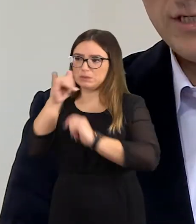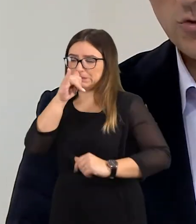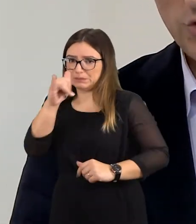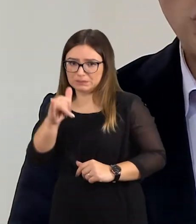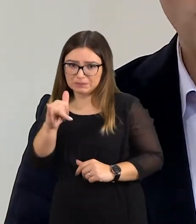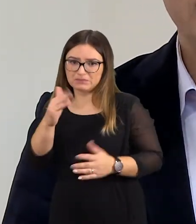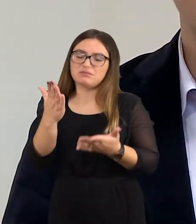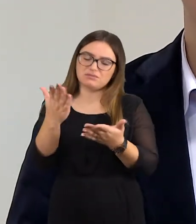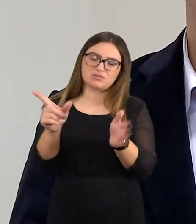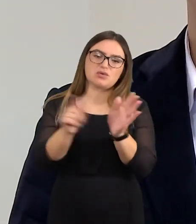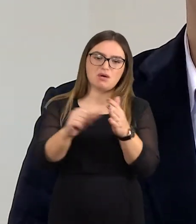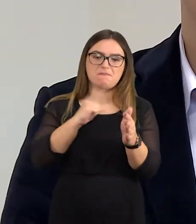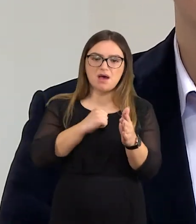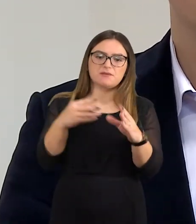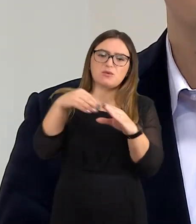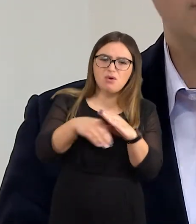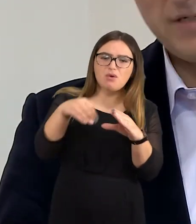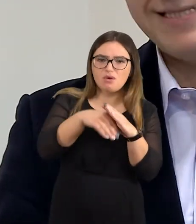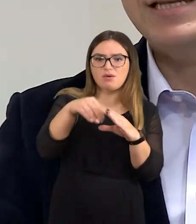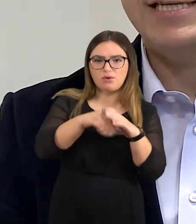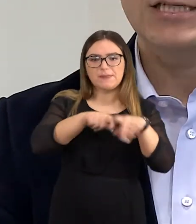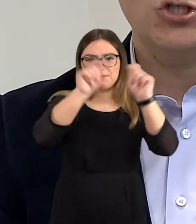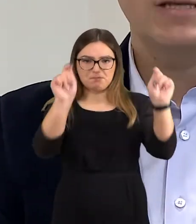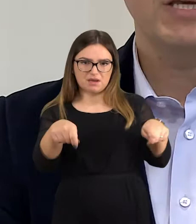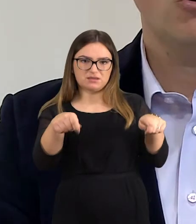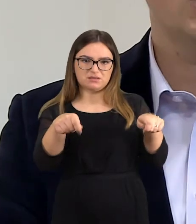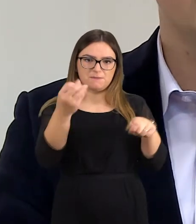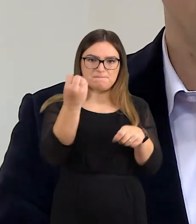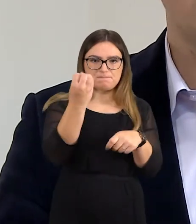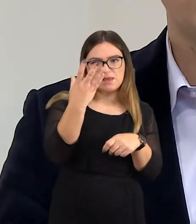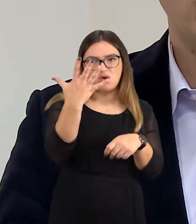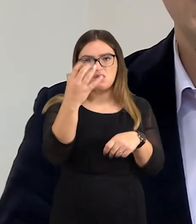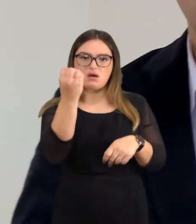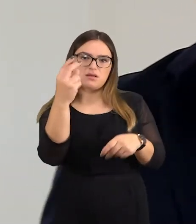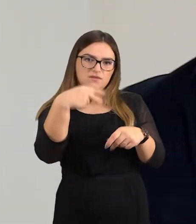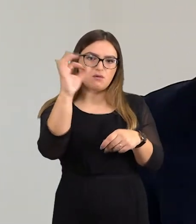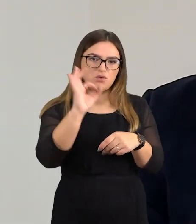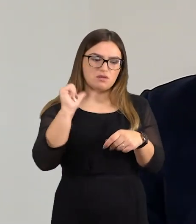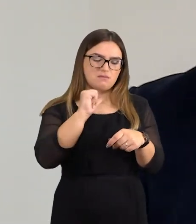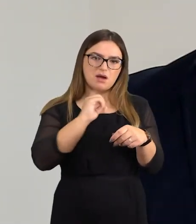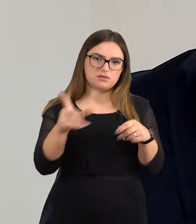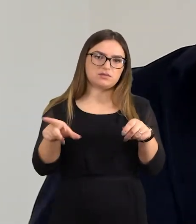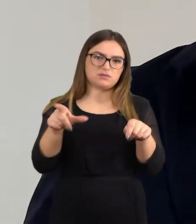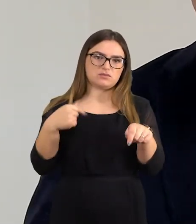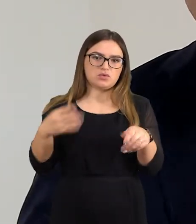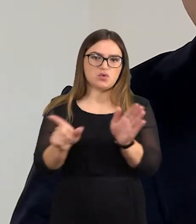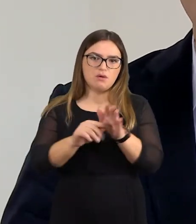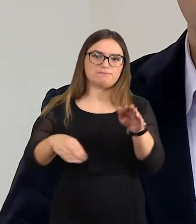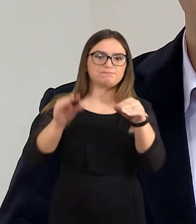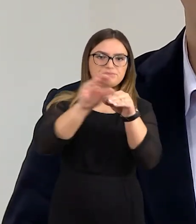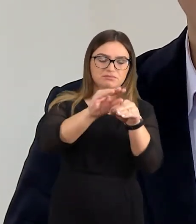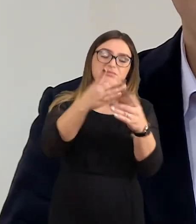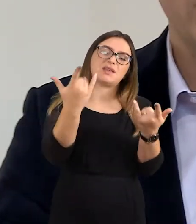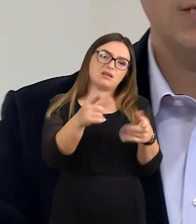todėl turi kaupti pradinį įnašą, tai 15 ar 20 procentų, todėl jie tą